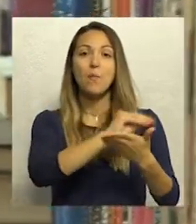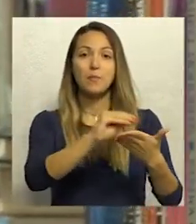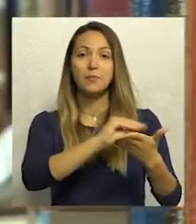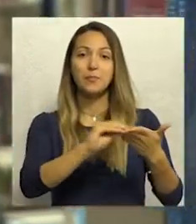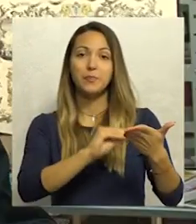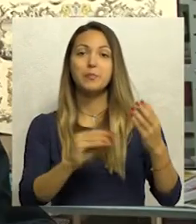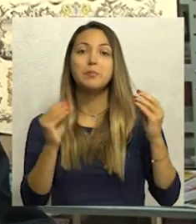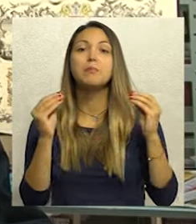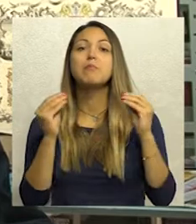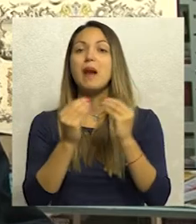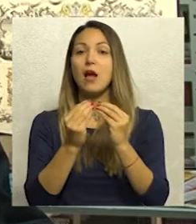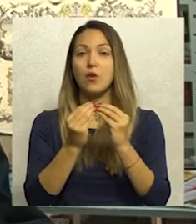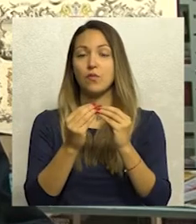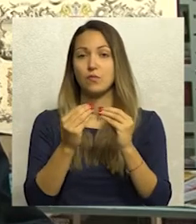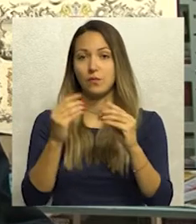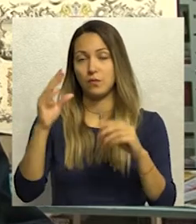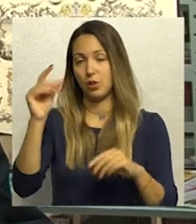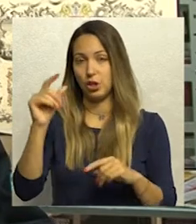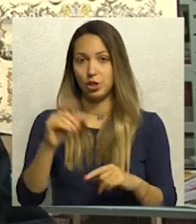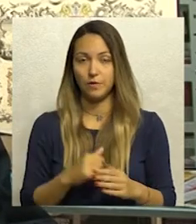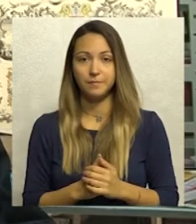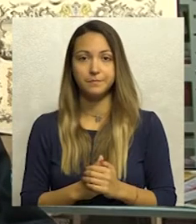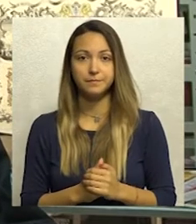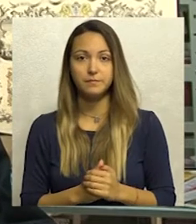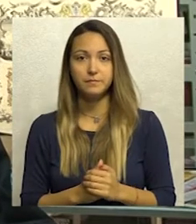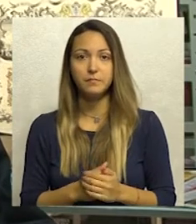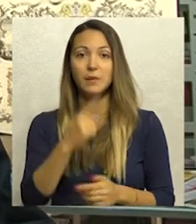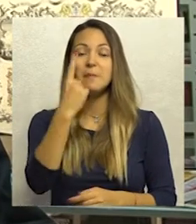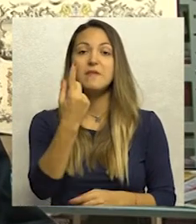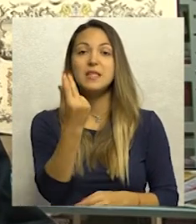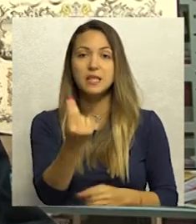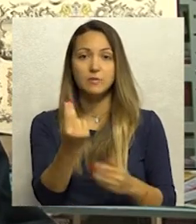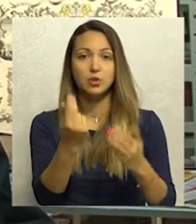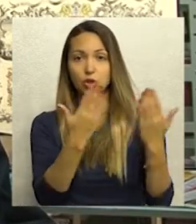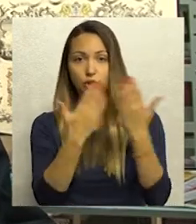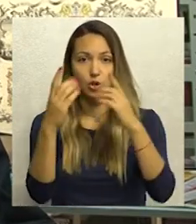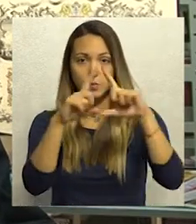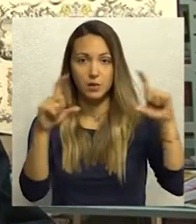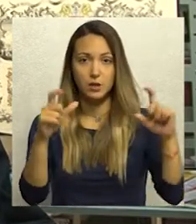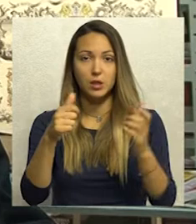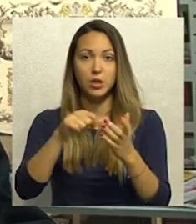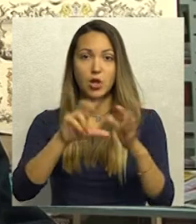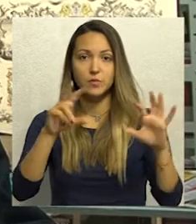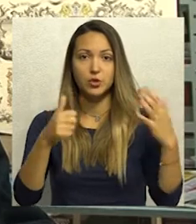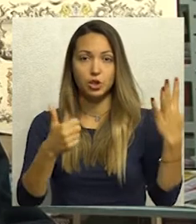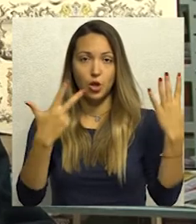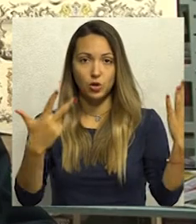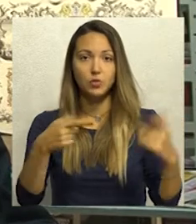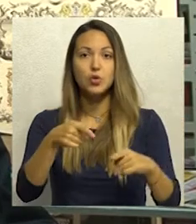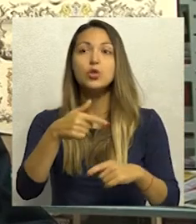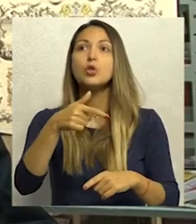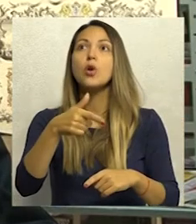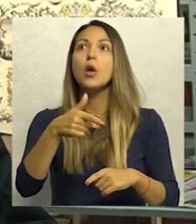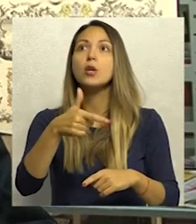Radičeviću. Višnica prve srpske čitalonice, koji je osnala od 68. do 250 godina, zato što je